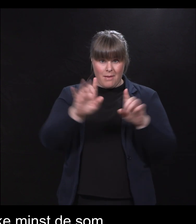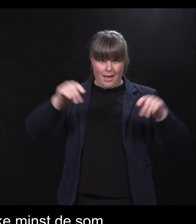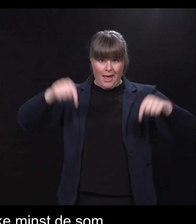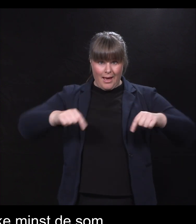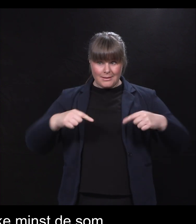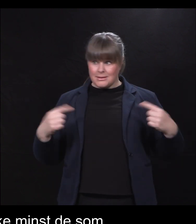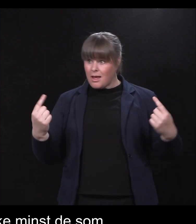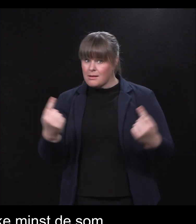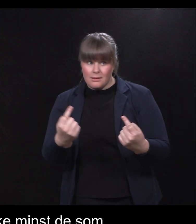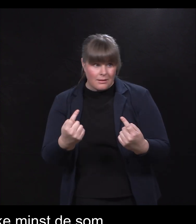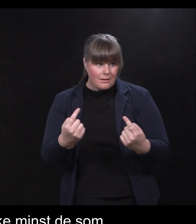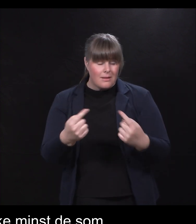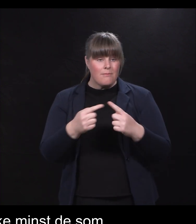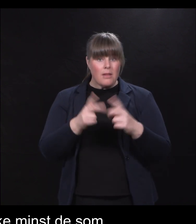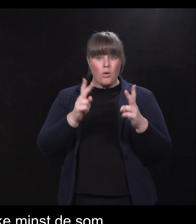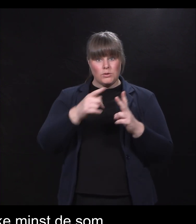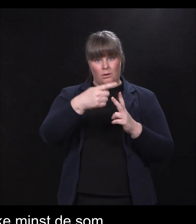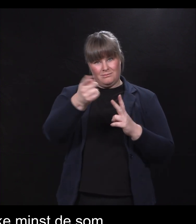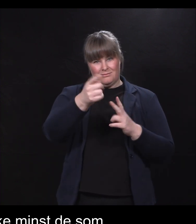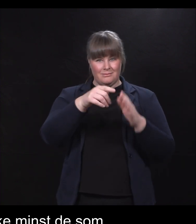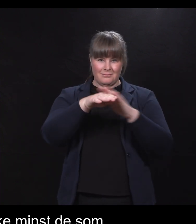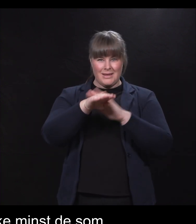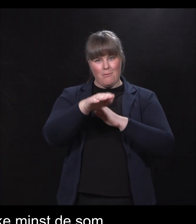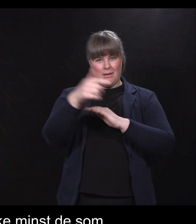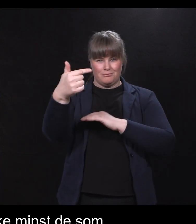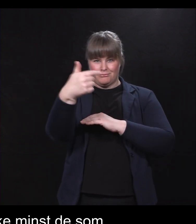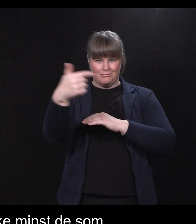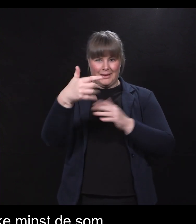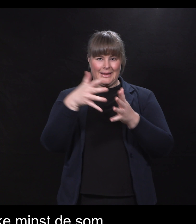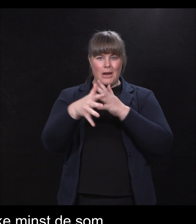men ikke minst også de som følger seminaret via strøm.